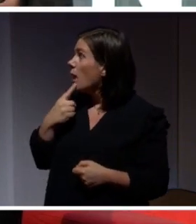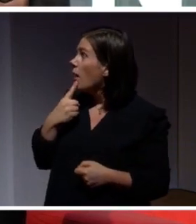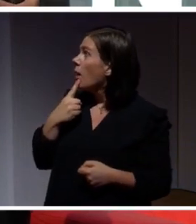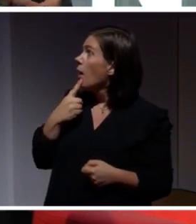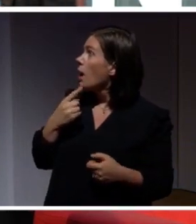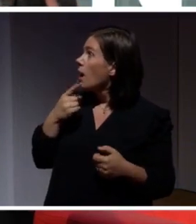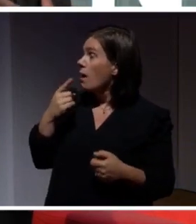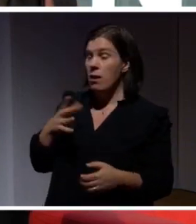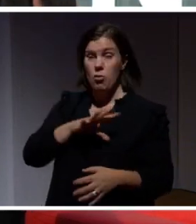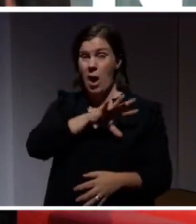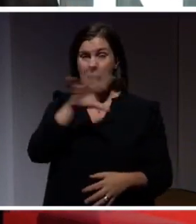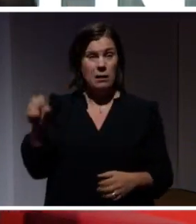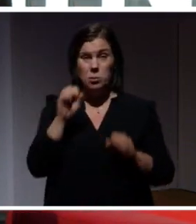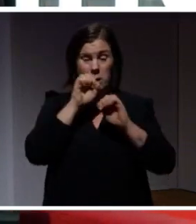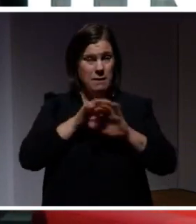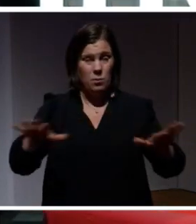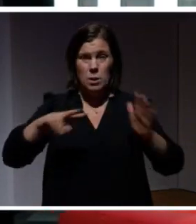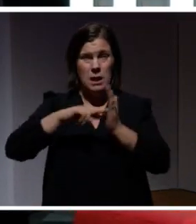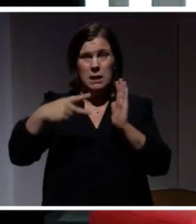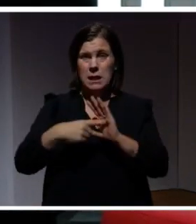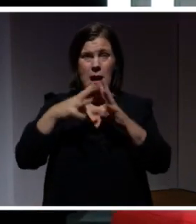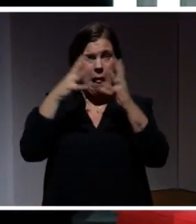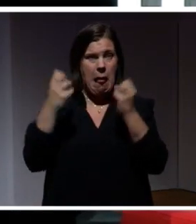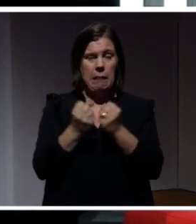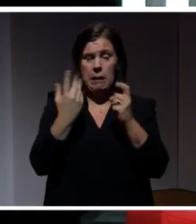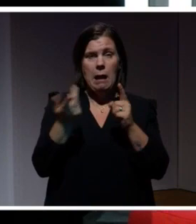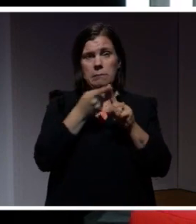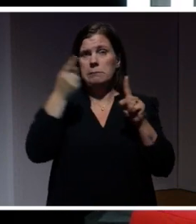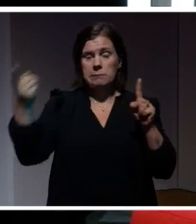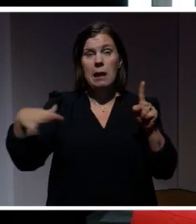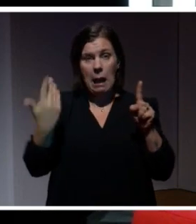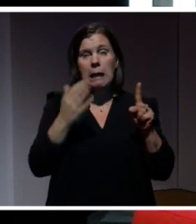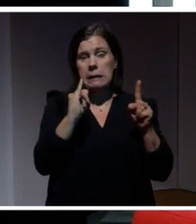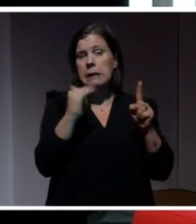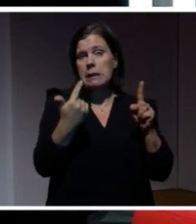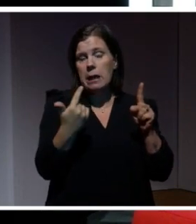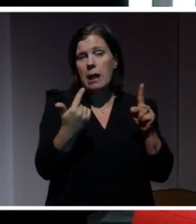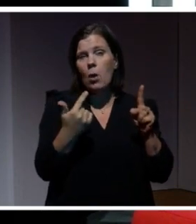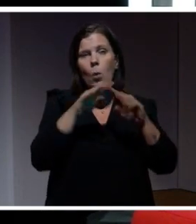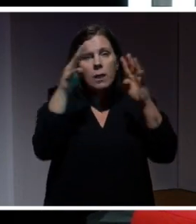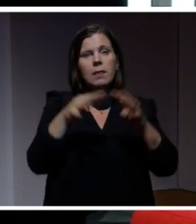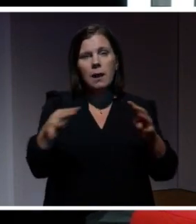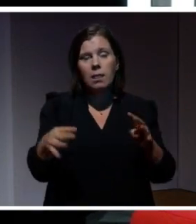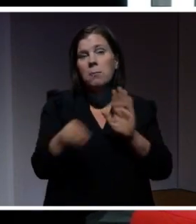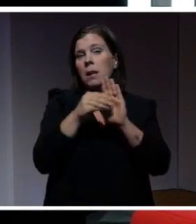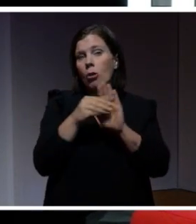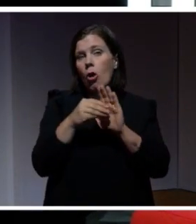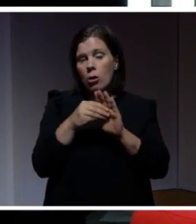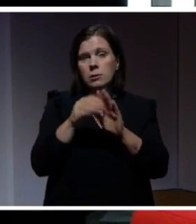paradgren för allting som har med informationsteknologi att göra. Det är precis det som IT och för den delen internet bidrar med.